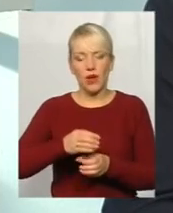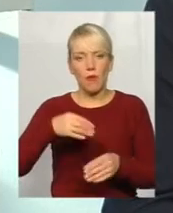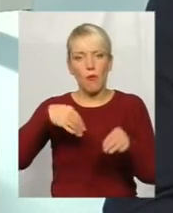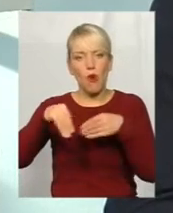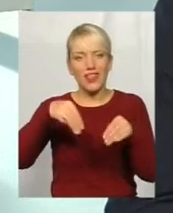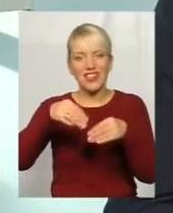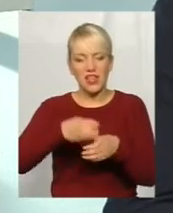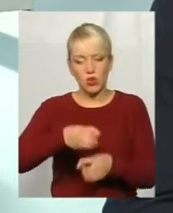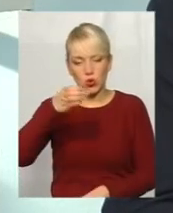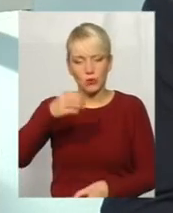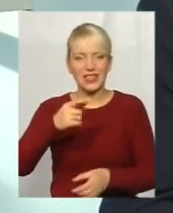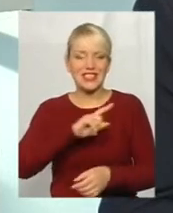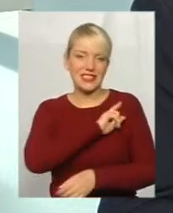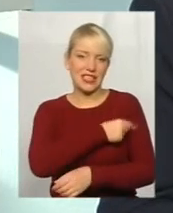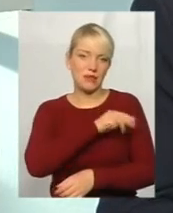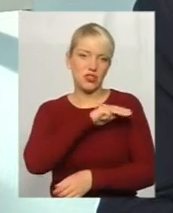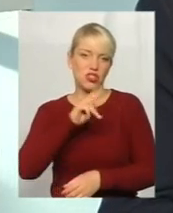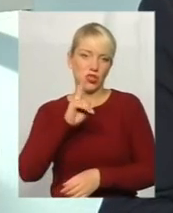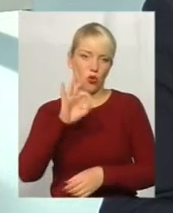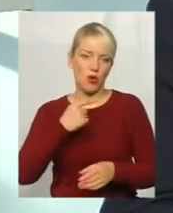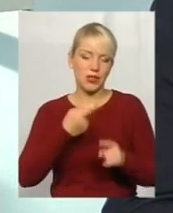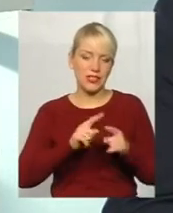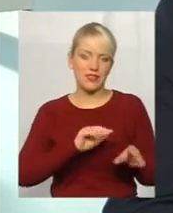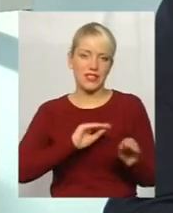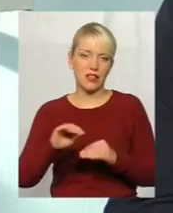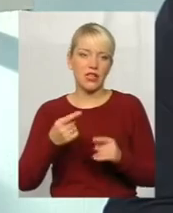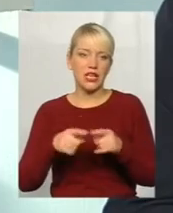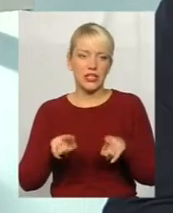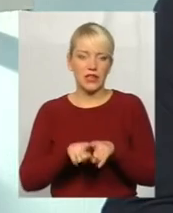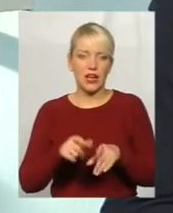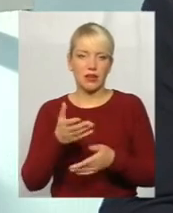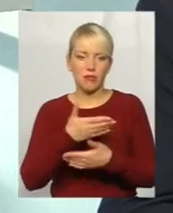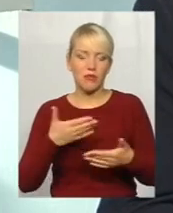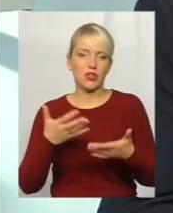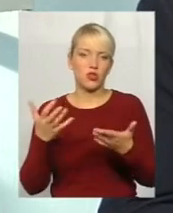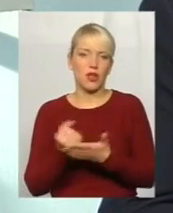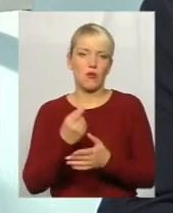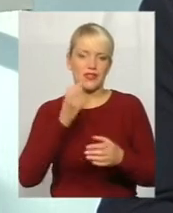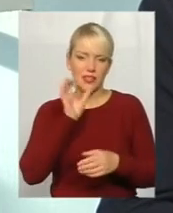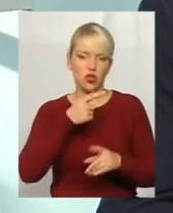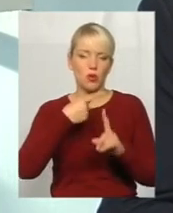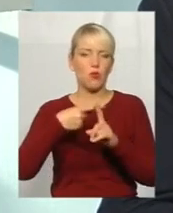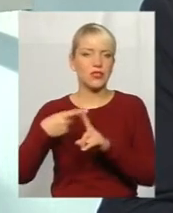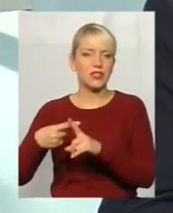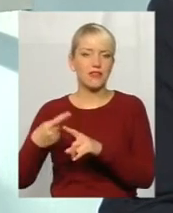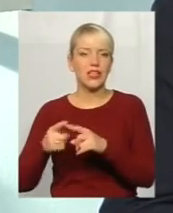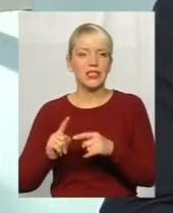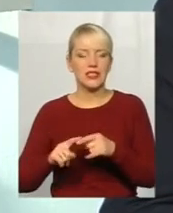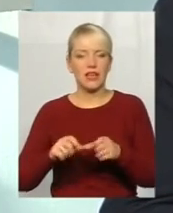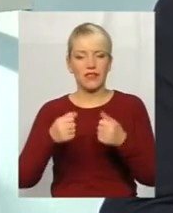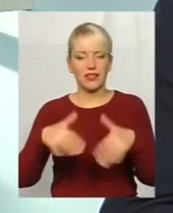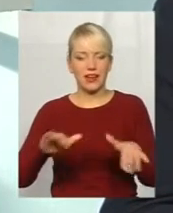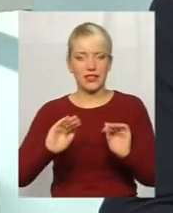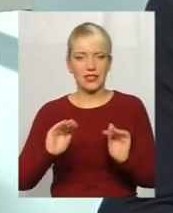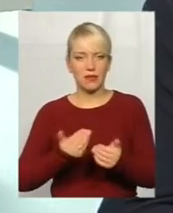ЖКО ми їх устанавлюємо. Таким чином ми досягаємо двох дуже серйозних позитивів. По-перше, це втрати